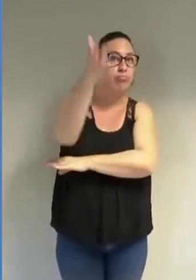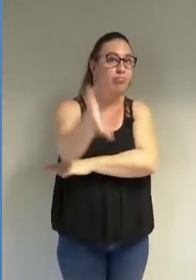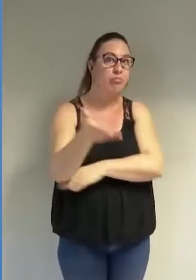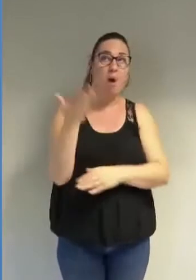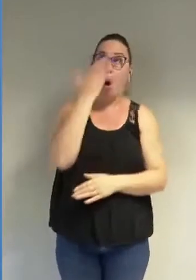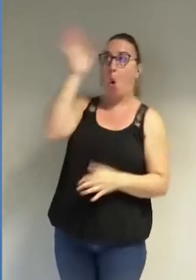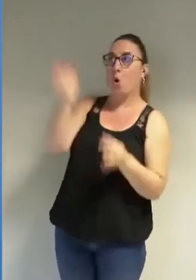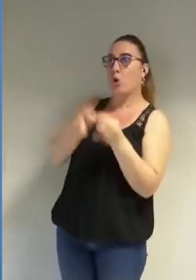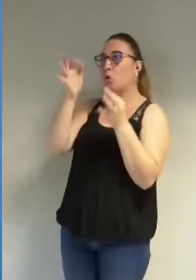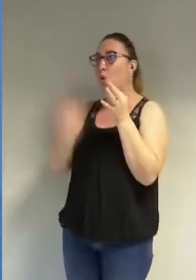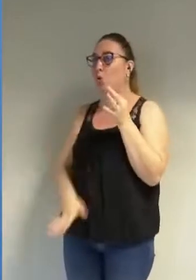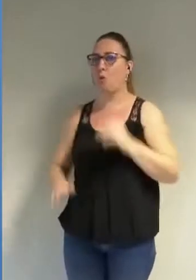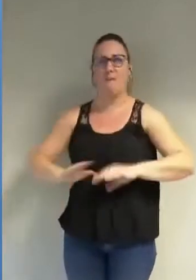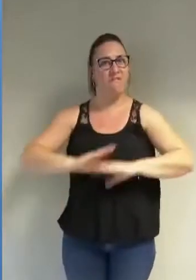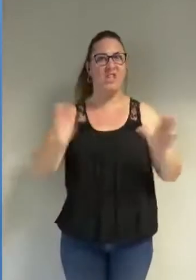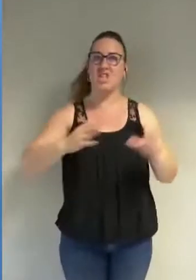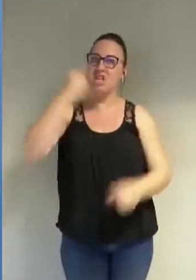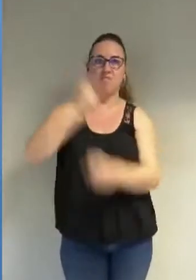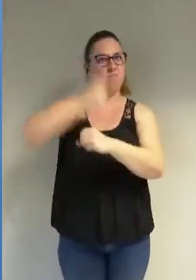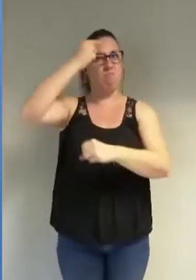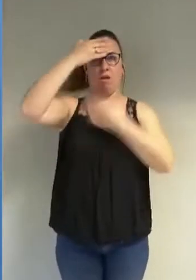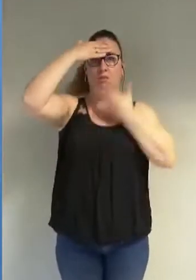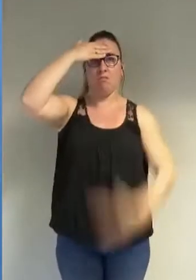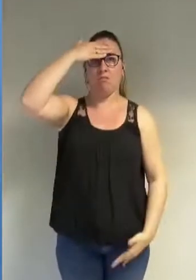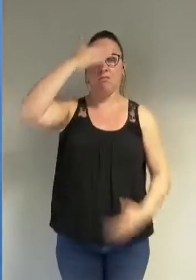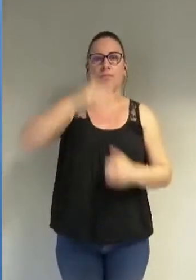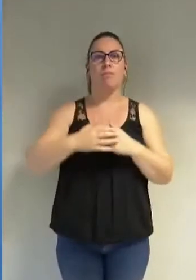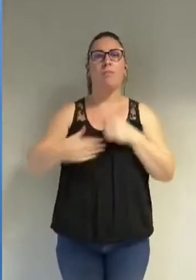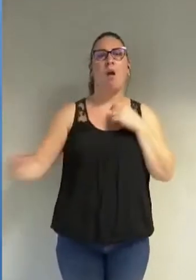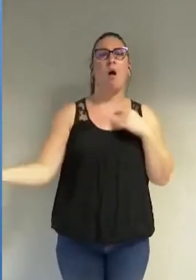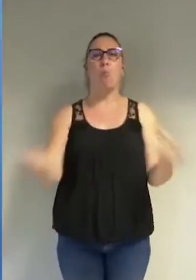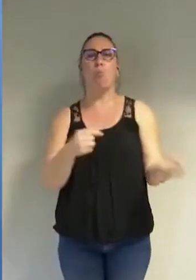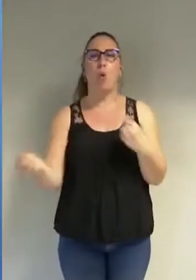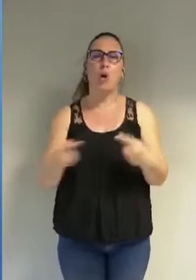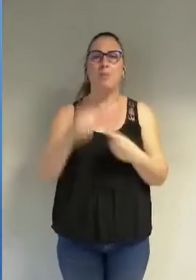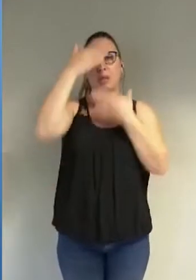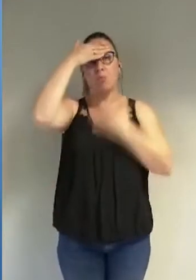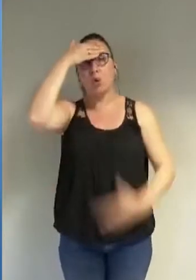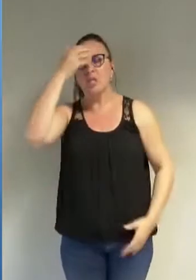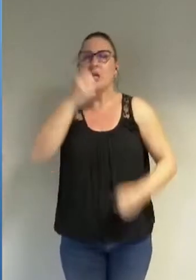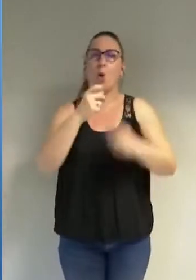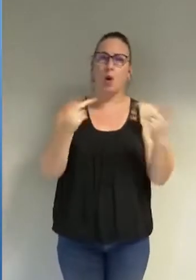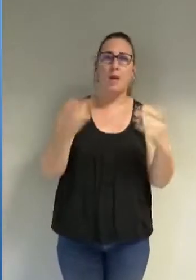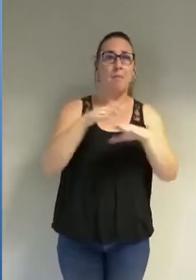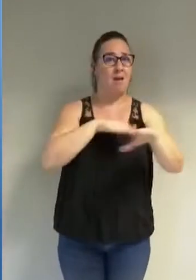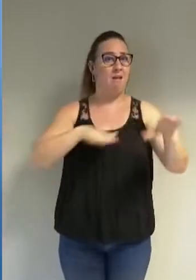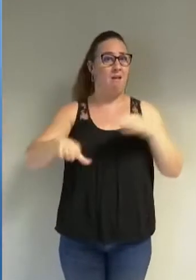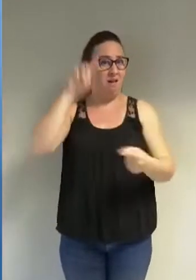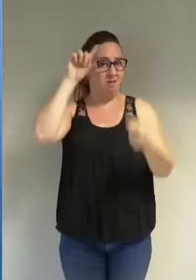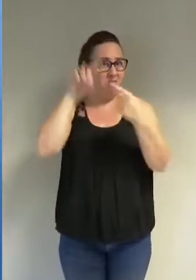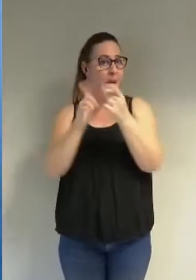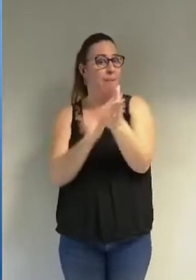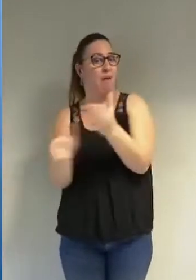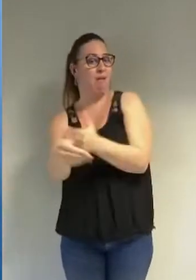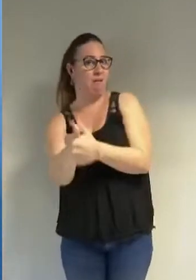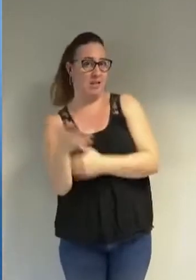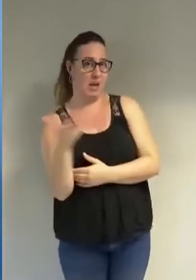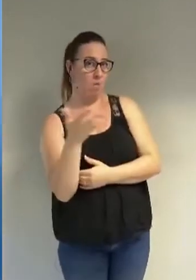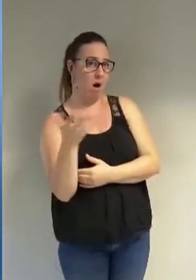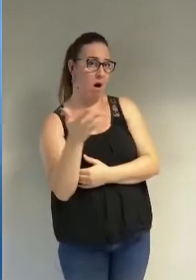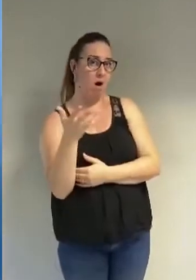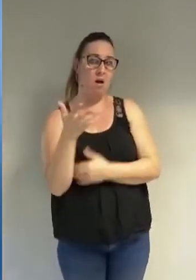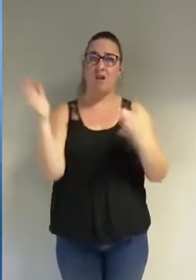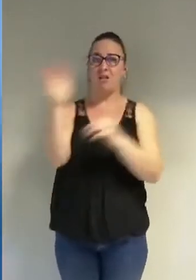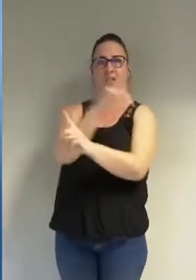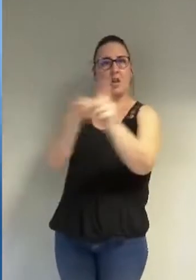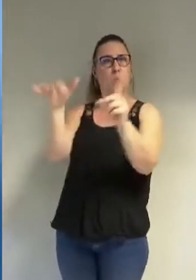'alternatives. Au-delà des polémiques autour du Burkini le cœur du sujet et le choix de notre modèle